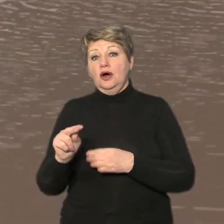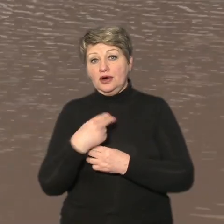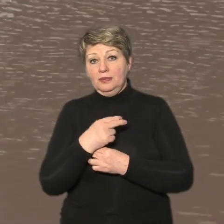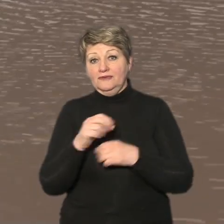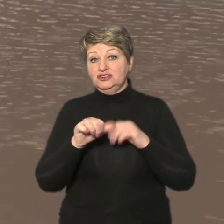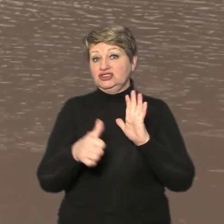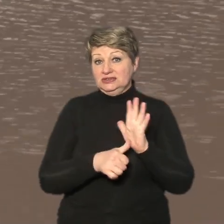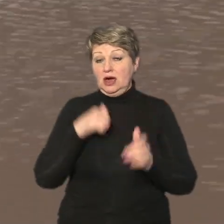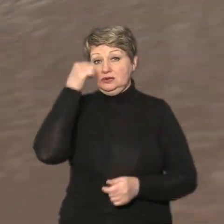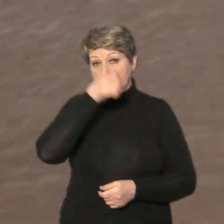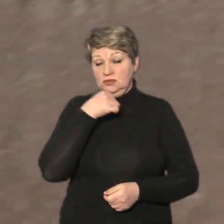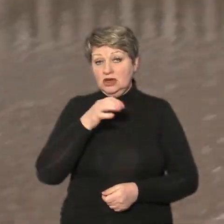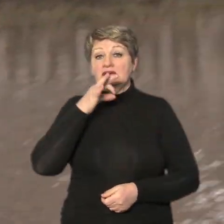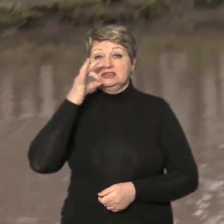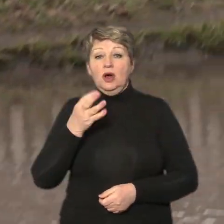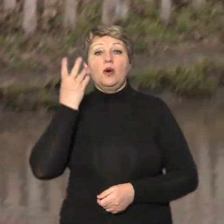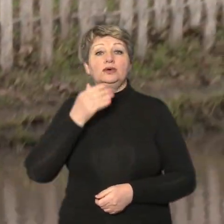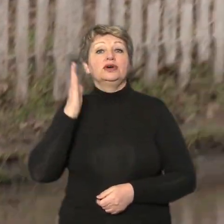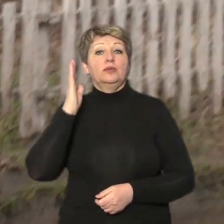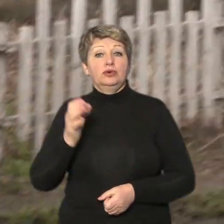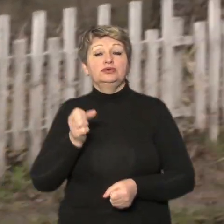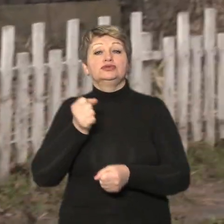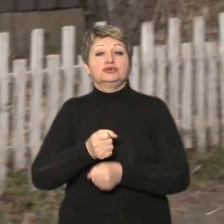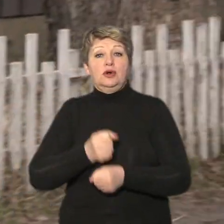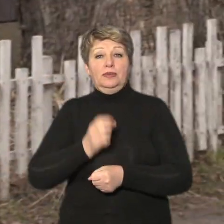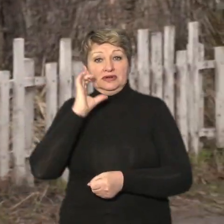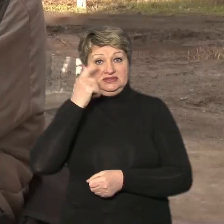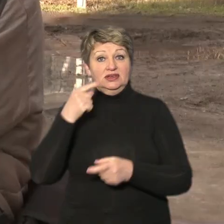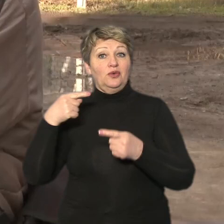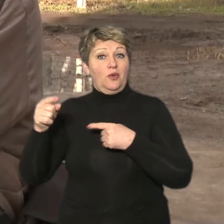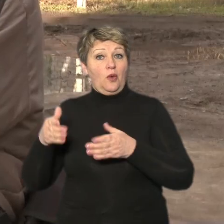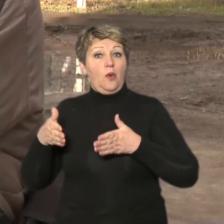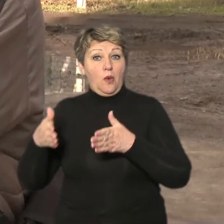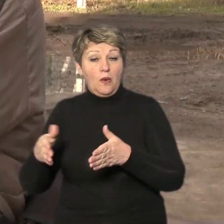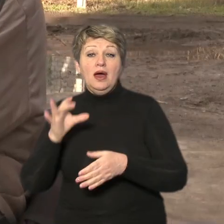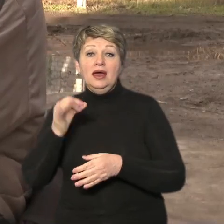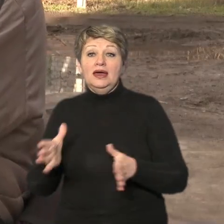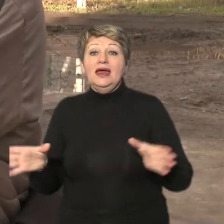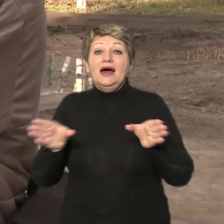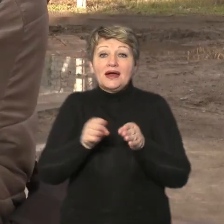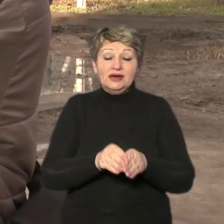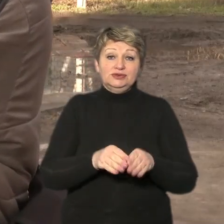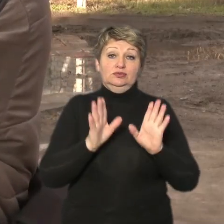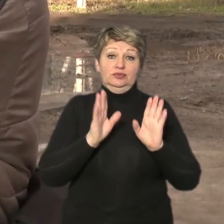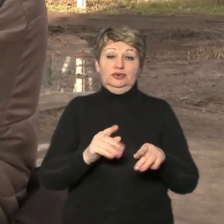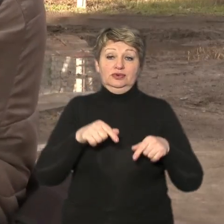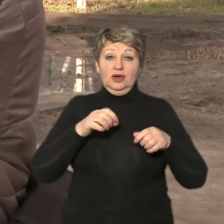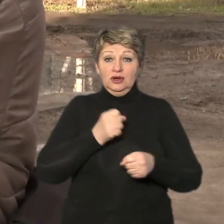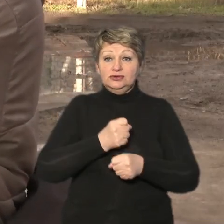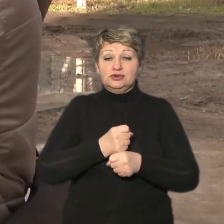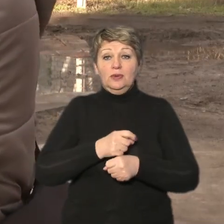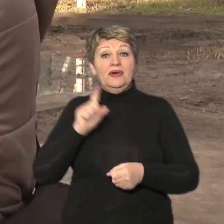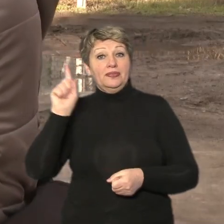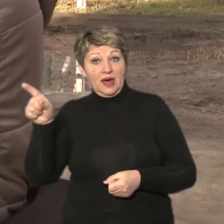році обіцяв що вони коли зробить капремонт оборонної і попутно заборонено будуть робити лівньовку зробить там